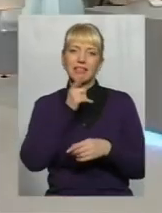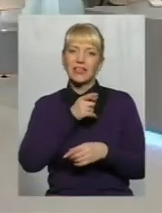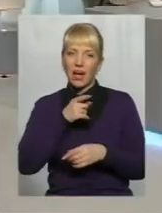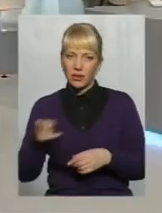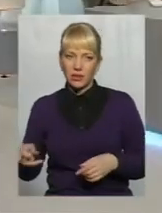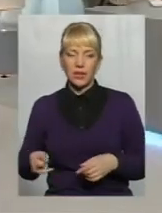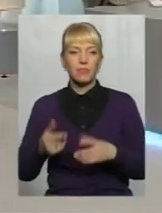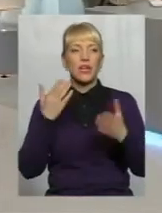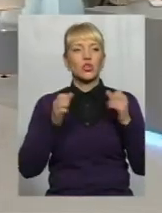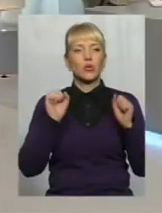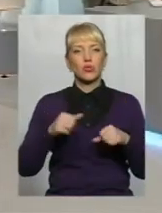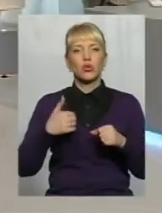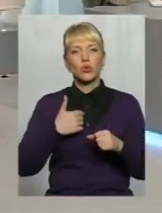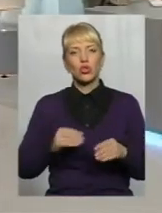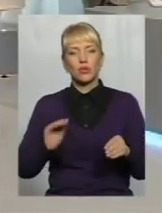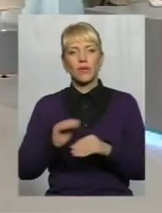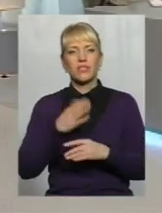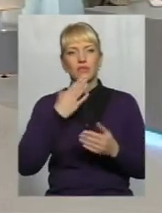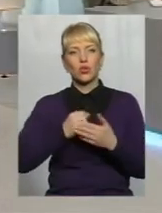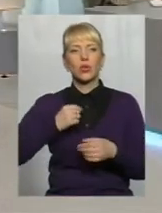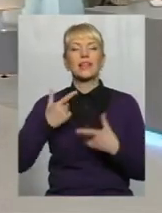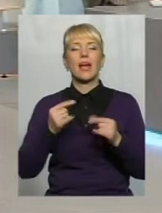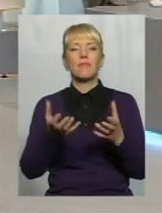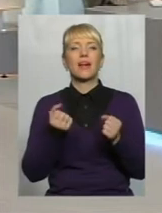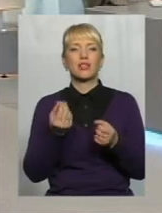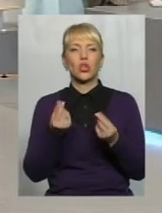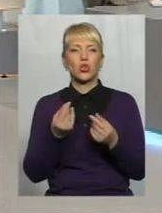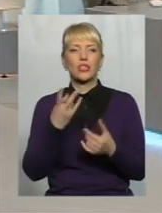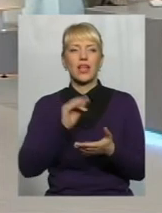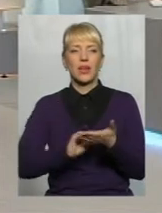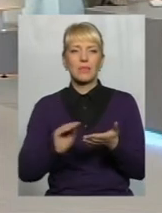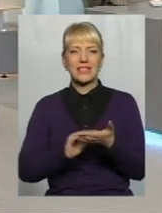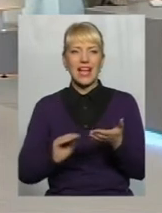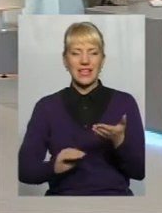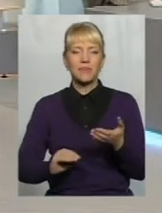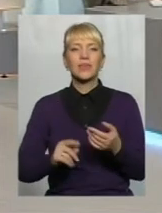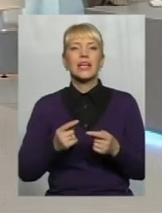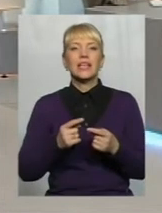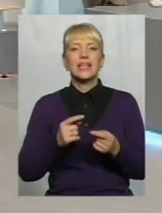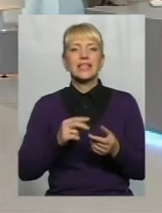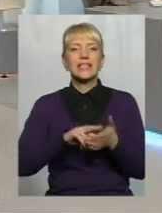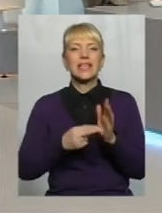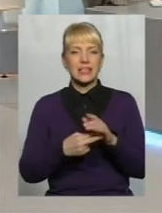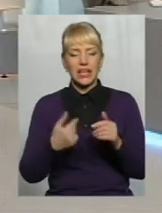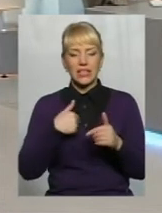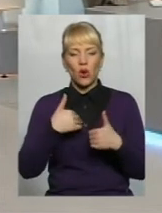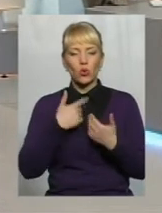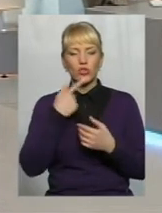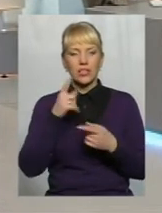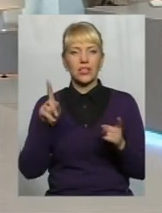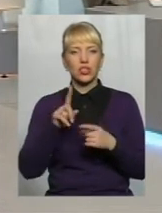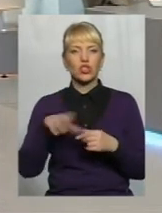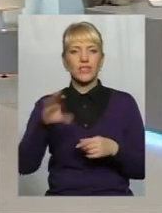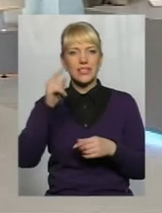продовжити свого колегу Ви сказали, де брати гроші на написання стратегії От я хотіла сказати, що у нас існує така теза Всі